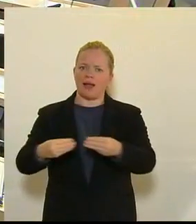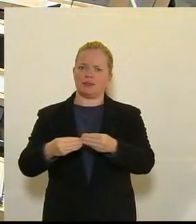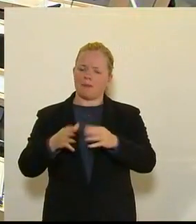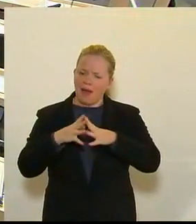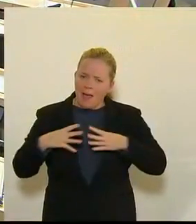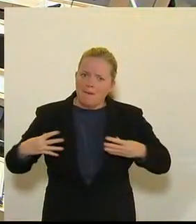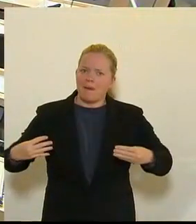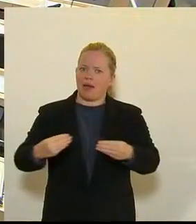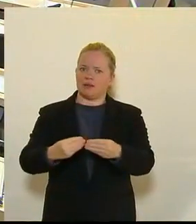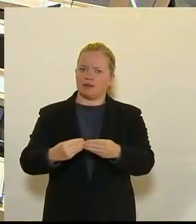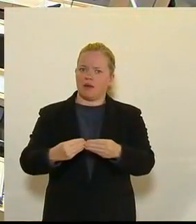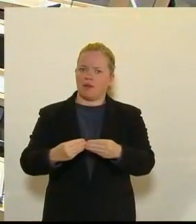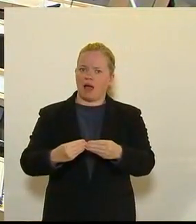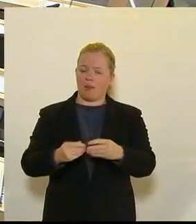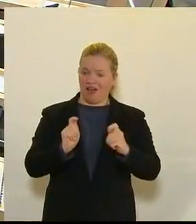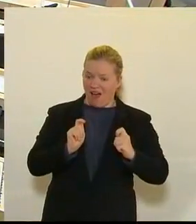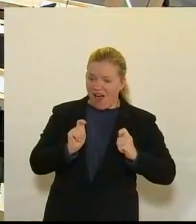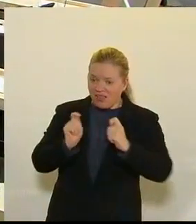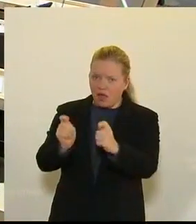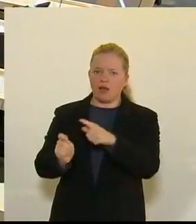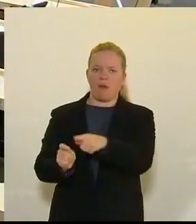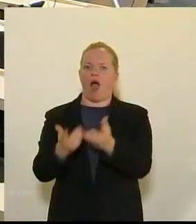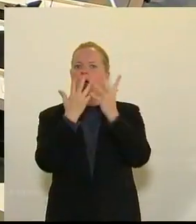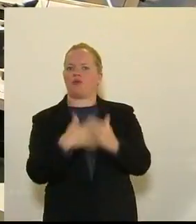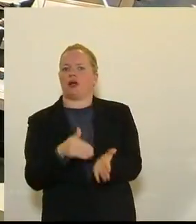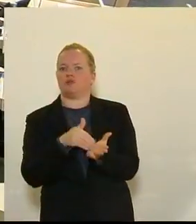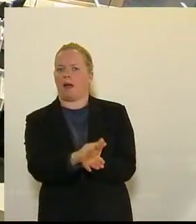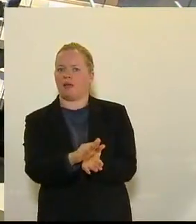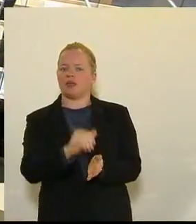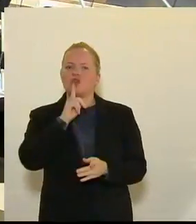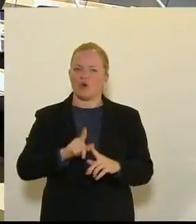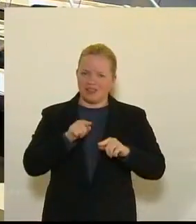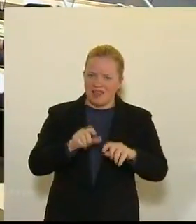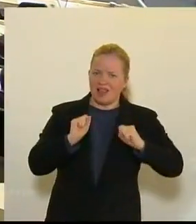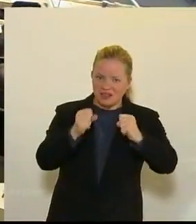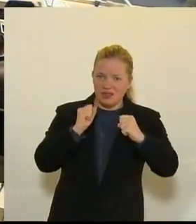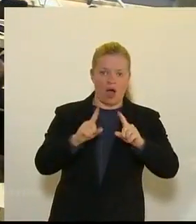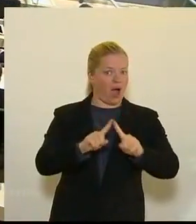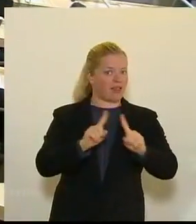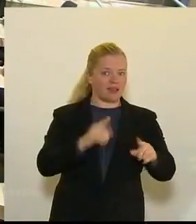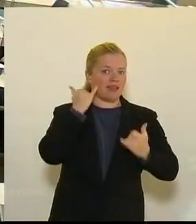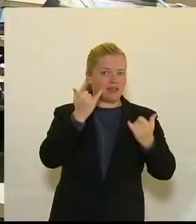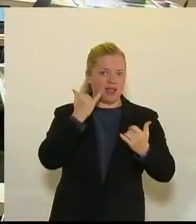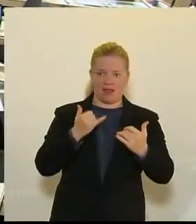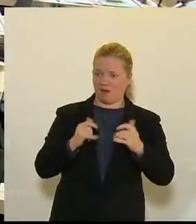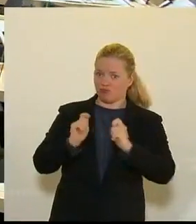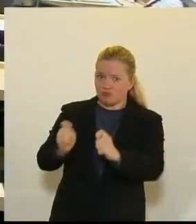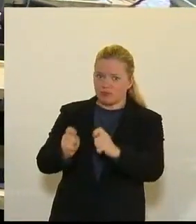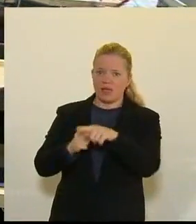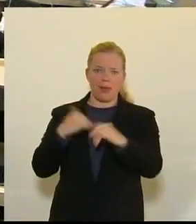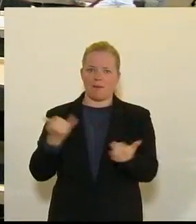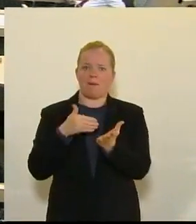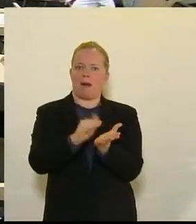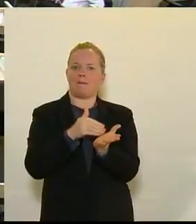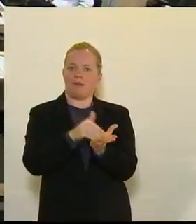Und lehnt es reflexartig, nicht nur diese Initiative. Ich komme dann auf weitere Initiativen zu sprechen, reflexartig ab. Und